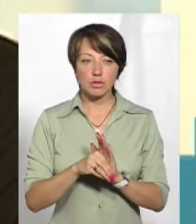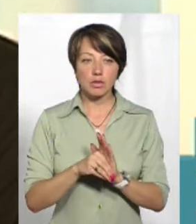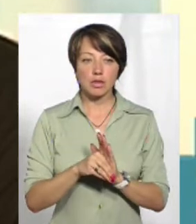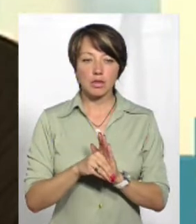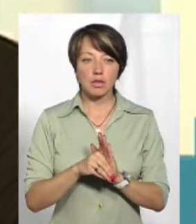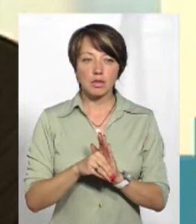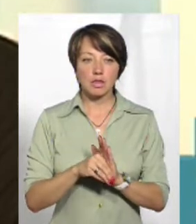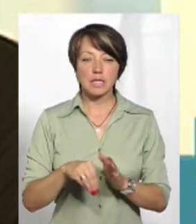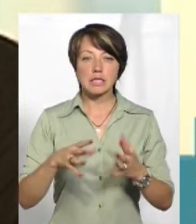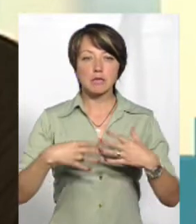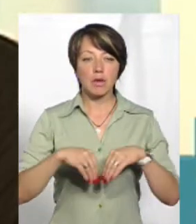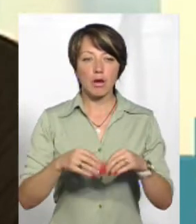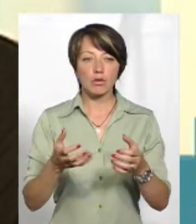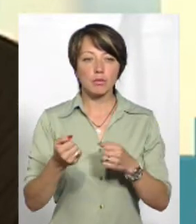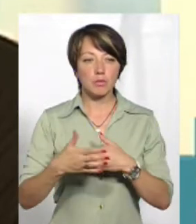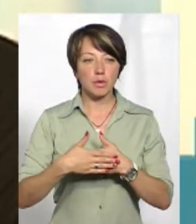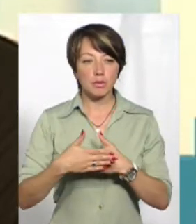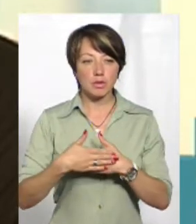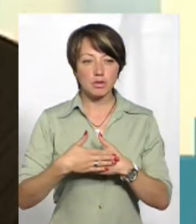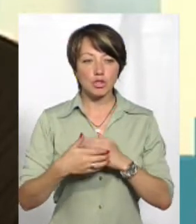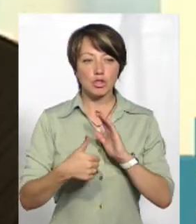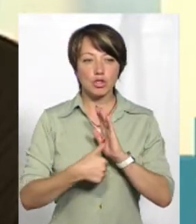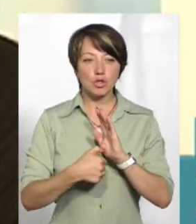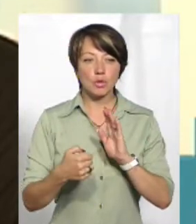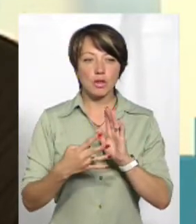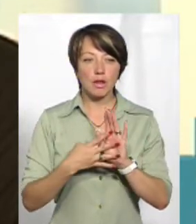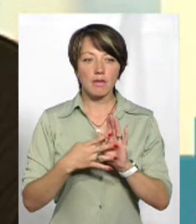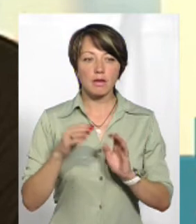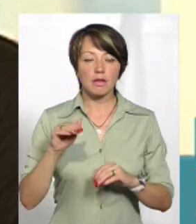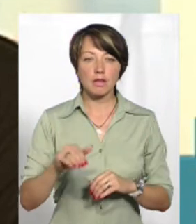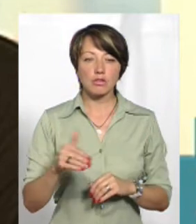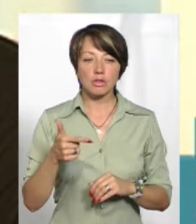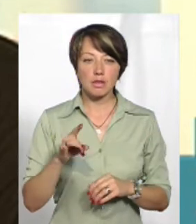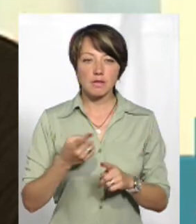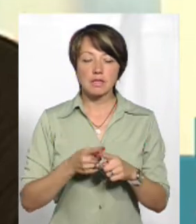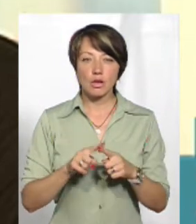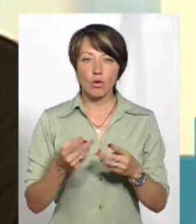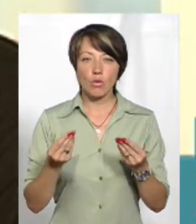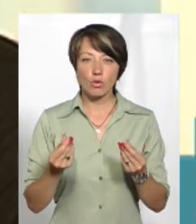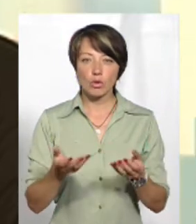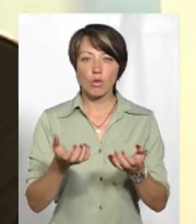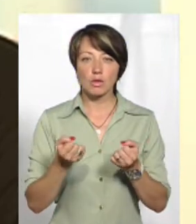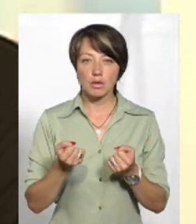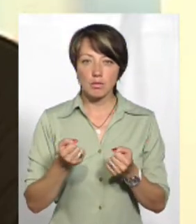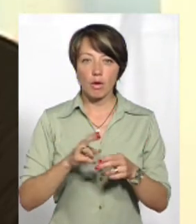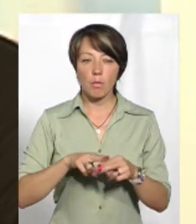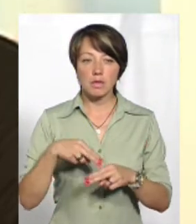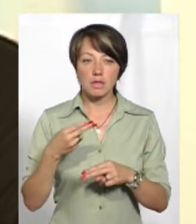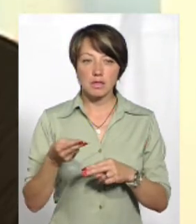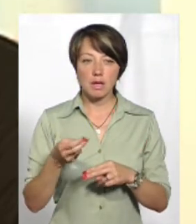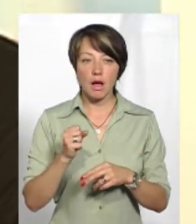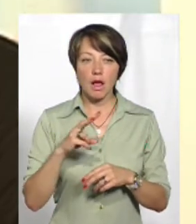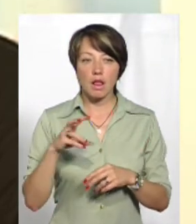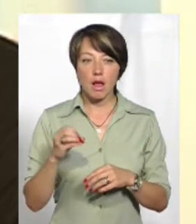сім'я отримує десь приблизно 609 тисяч гривень. Це є ті кошти, які отримала, якби, компенсація.